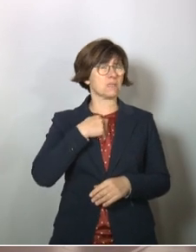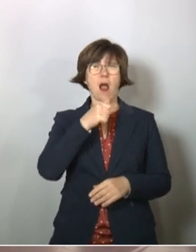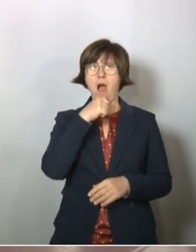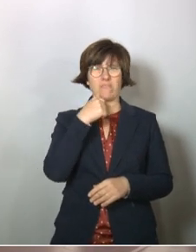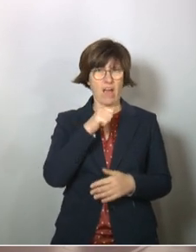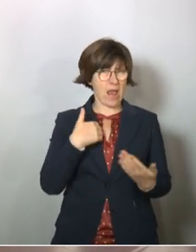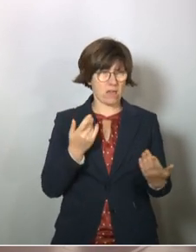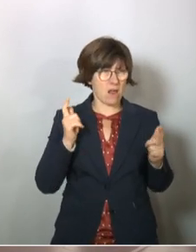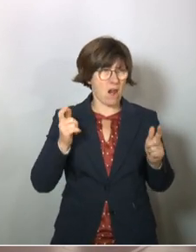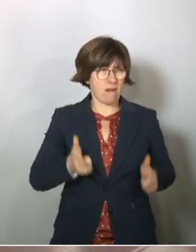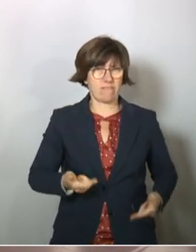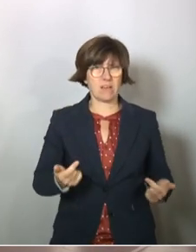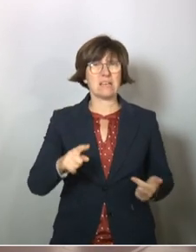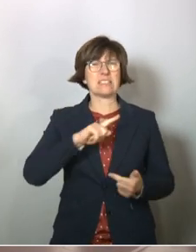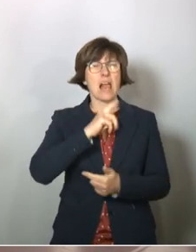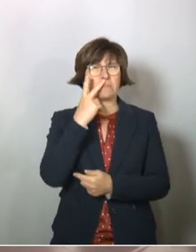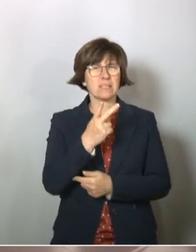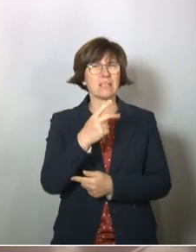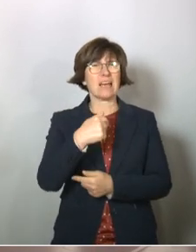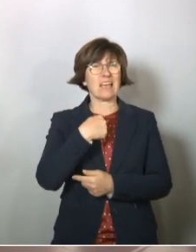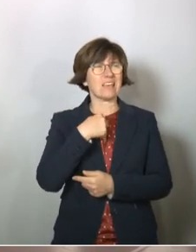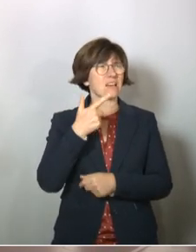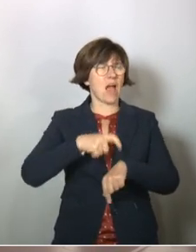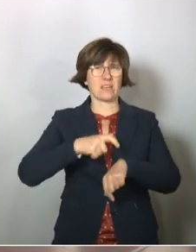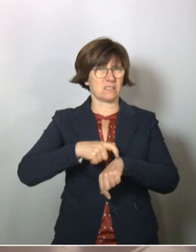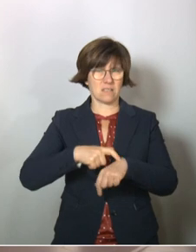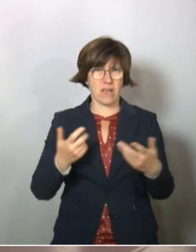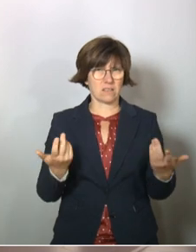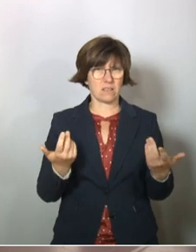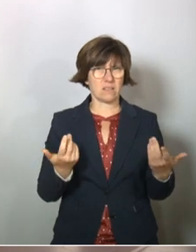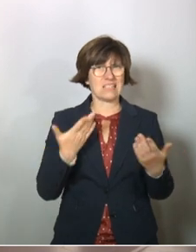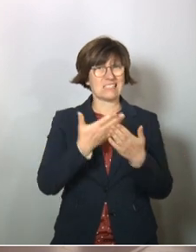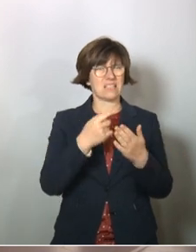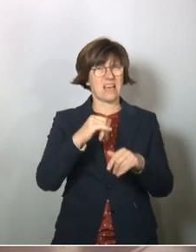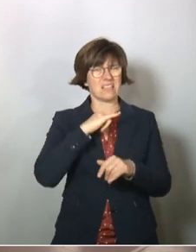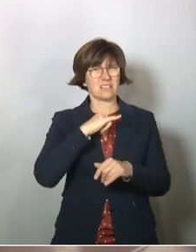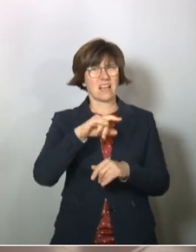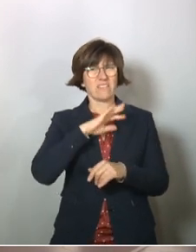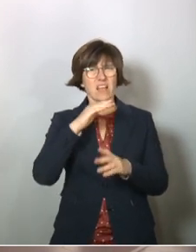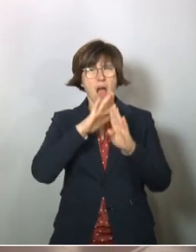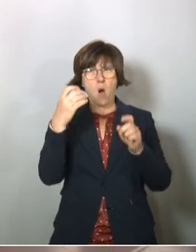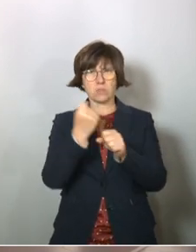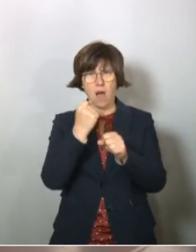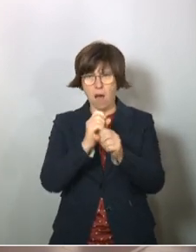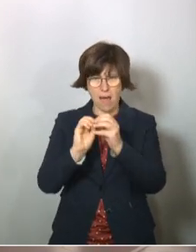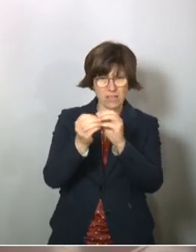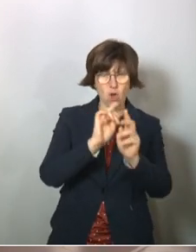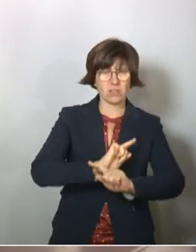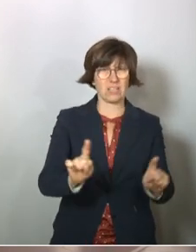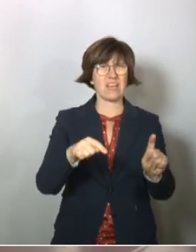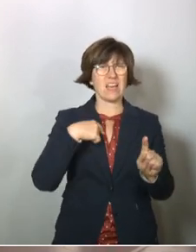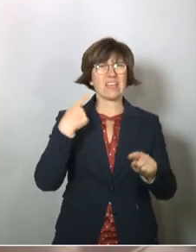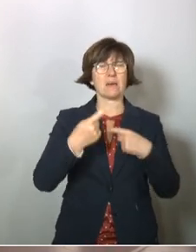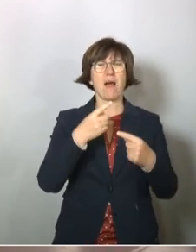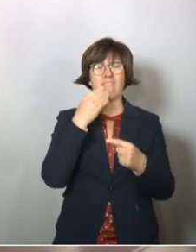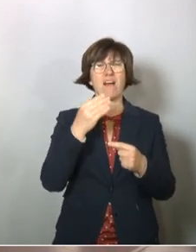langweilen und habe festgestellt, ich hatte auch keine Zeit. Das ist interessant. Ich habe so viel Hausarbeit gemacht wie noch nie. Ich war immer